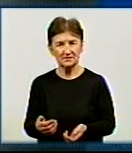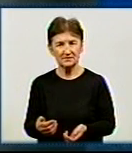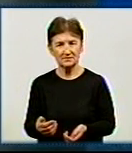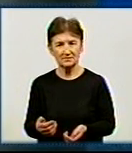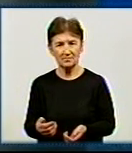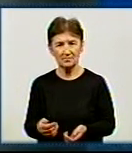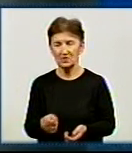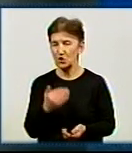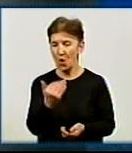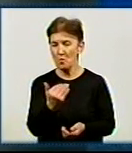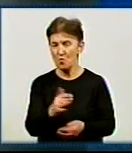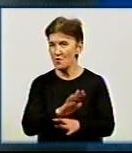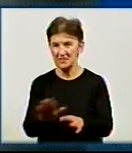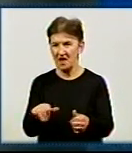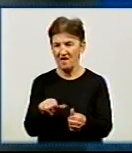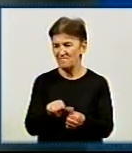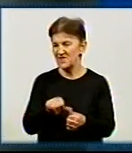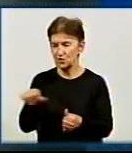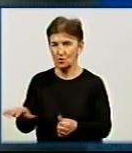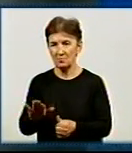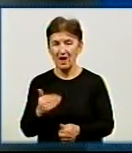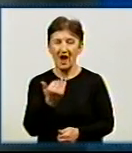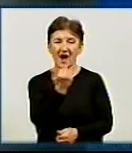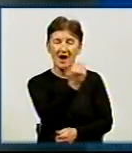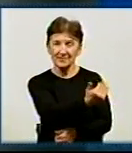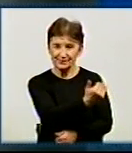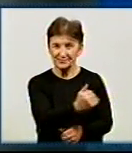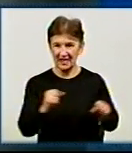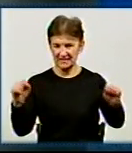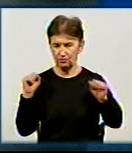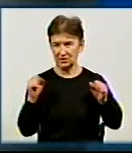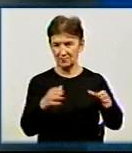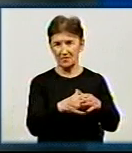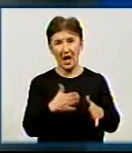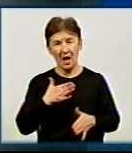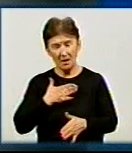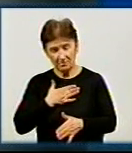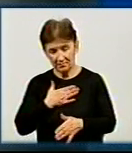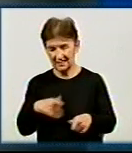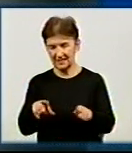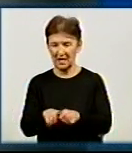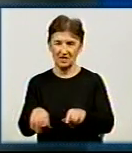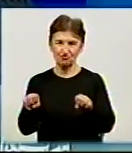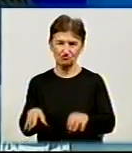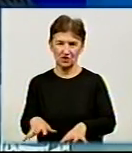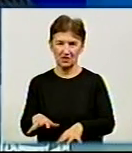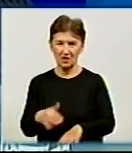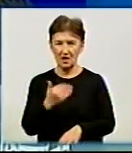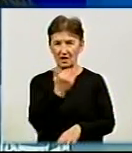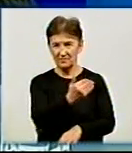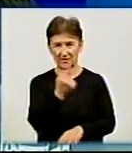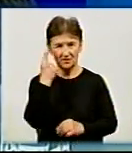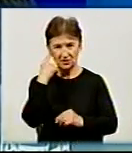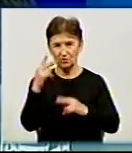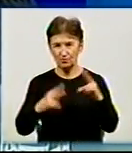відокремлювали в окрему категорію? Ну, так вони і рішили. Це ж наше рішення. Вони так вирішили, що Євген Зінов'єв